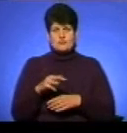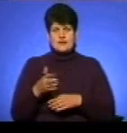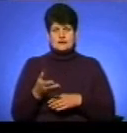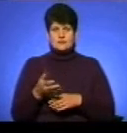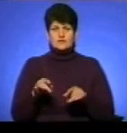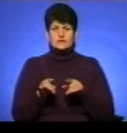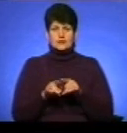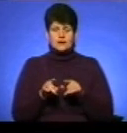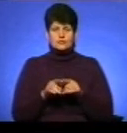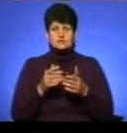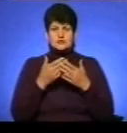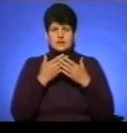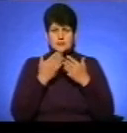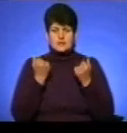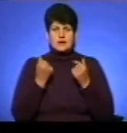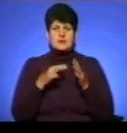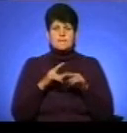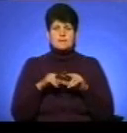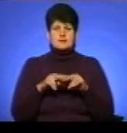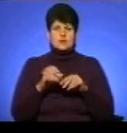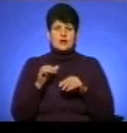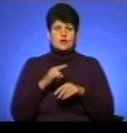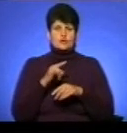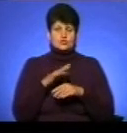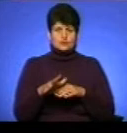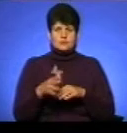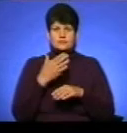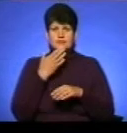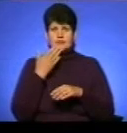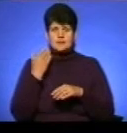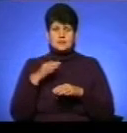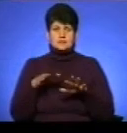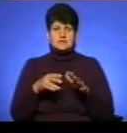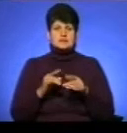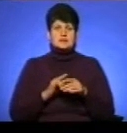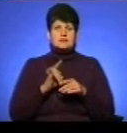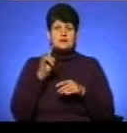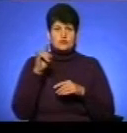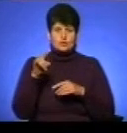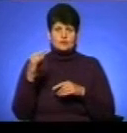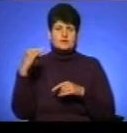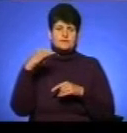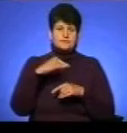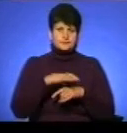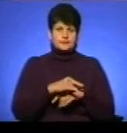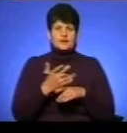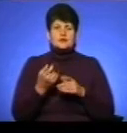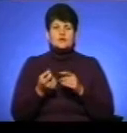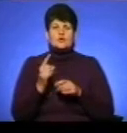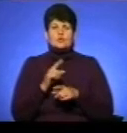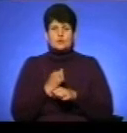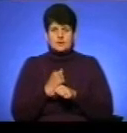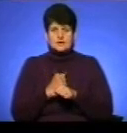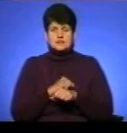відсутній санітарний паспорт аеродрому, відсутні відомості щодо місця заправки, взльоту авіасудна, яким оброблялася обробка. І